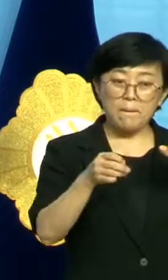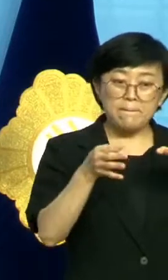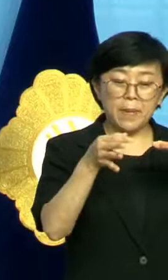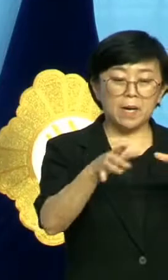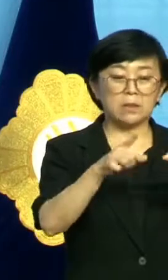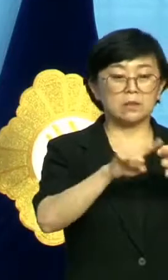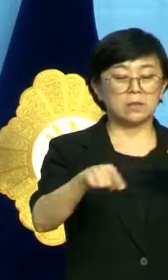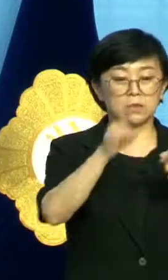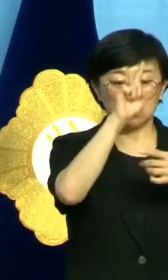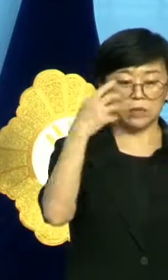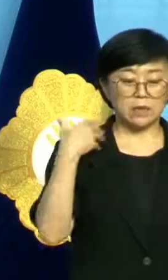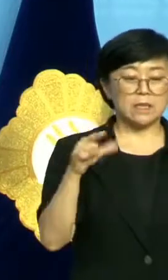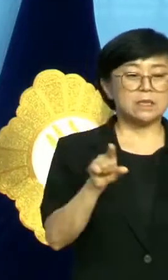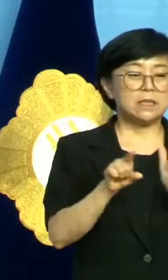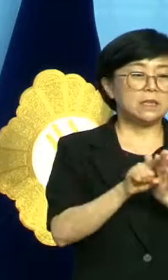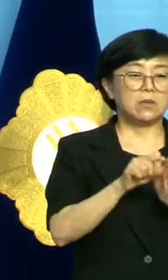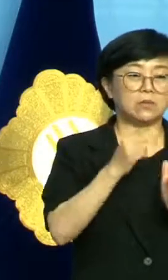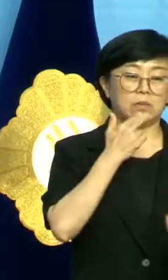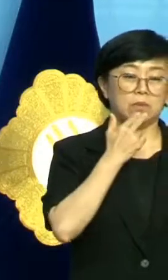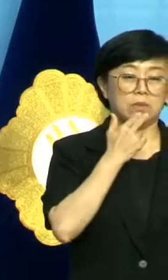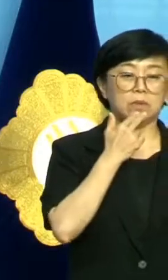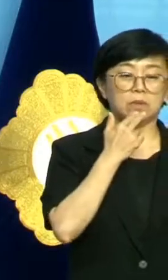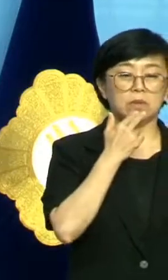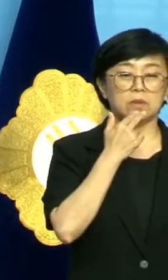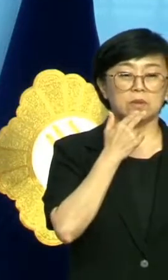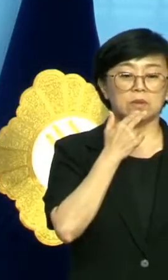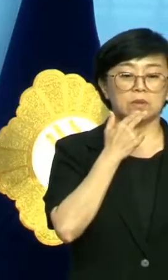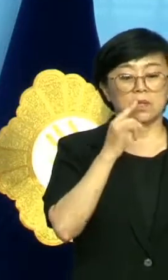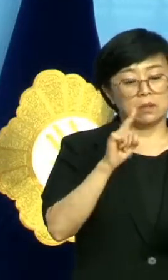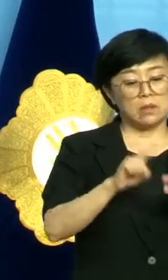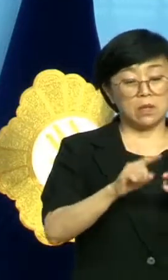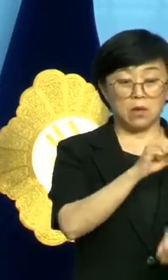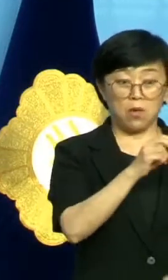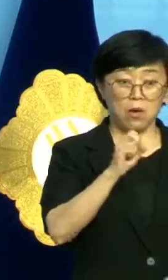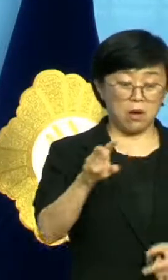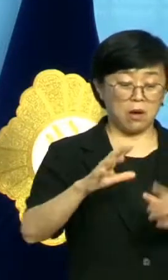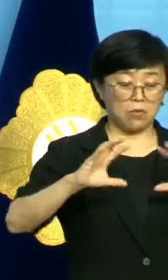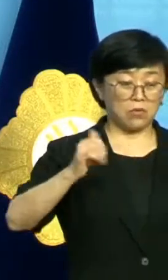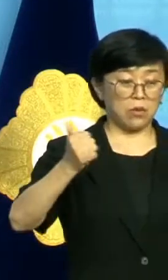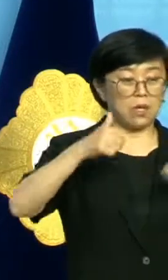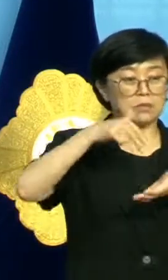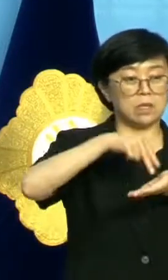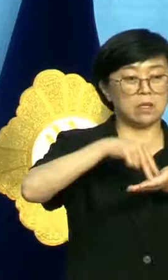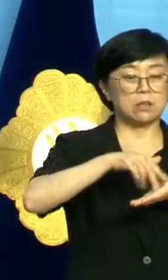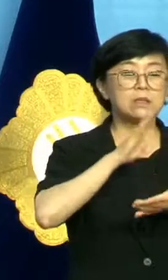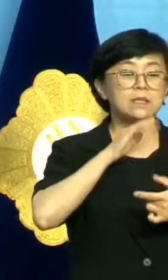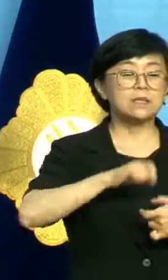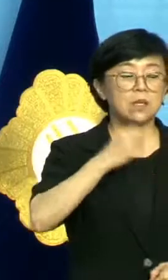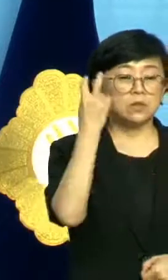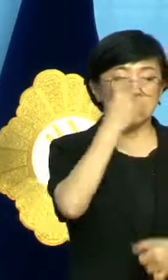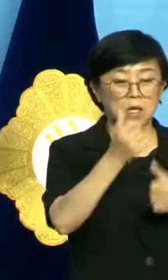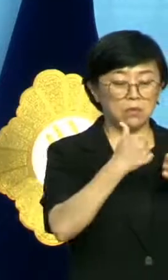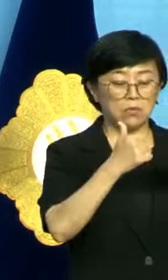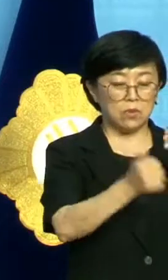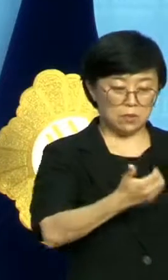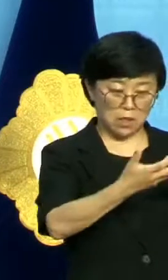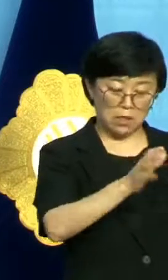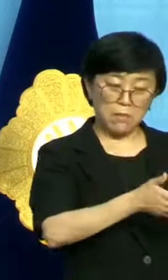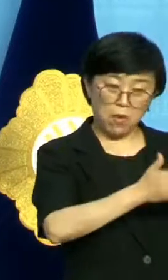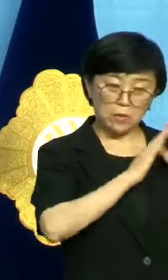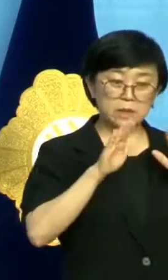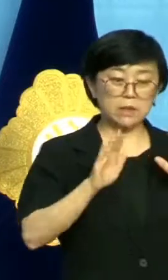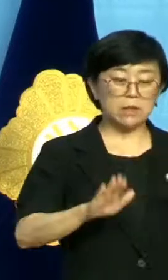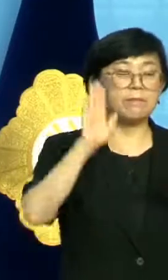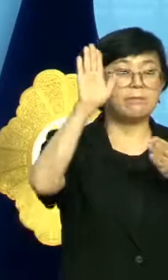정부에 대한 신뢰도를 깎아내렸다. 이에 대해 여야가 국회 차원에서 진상조사위원회를 구성하고 현